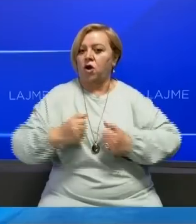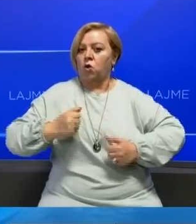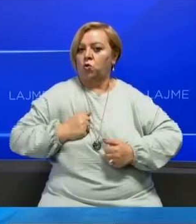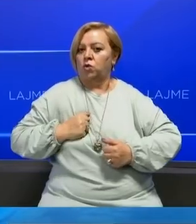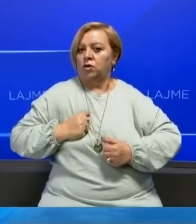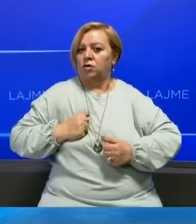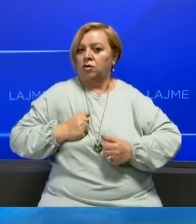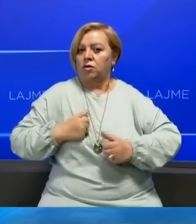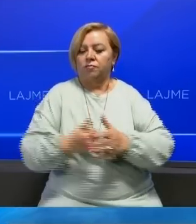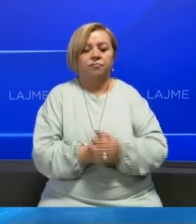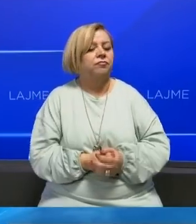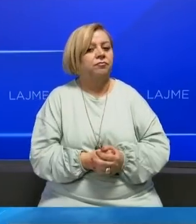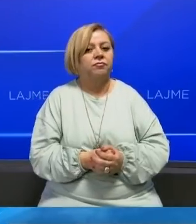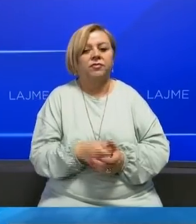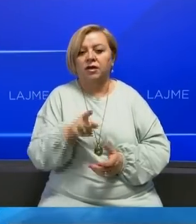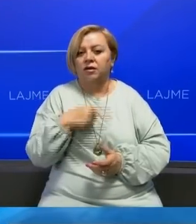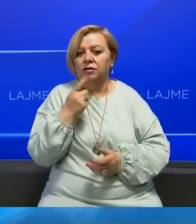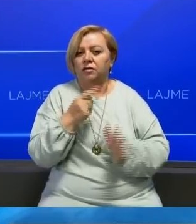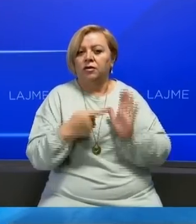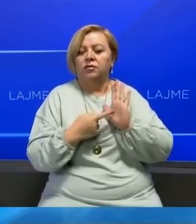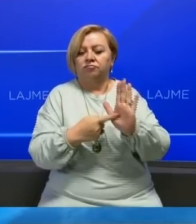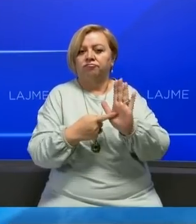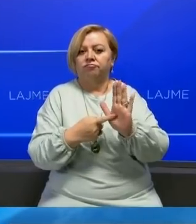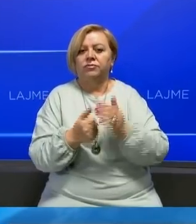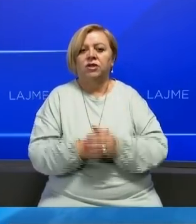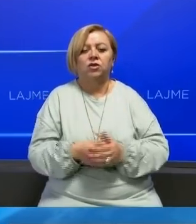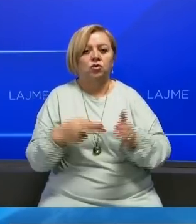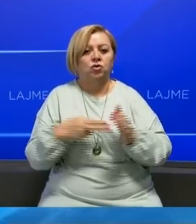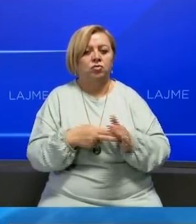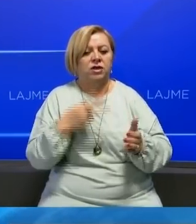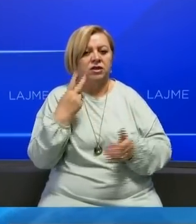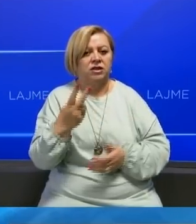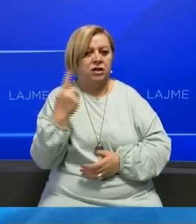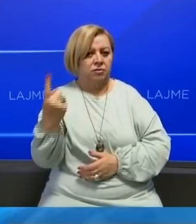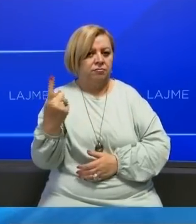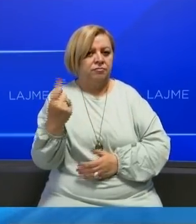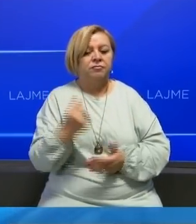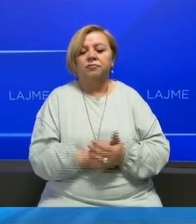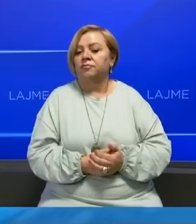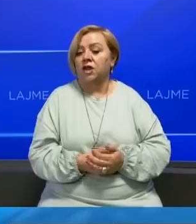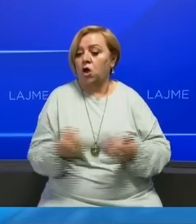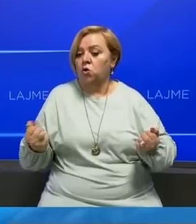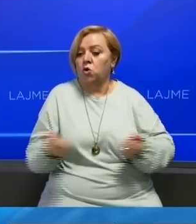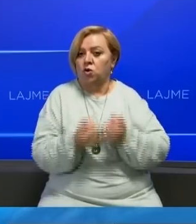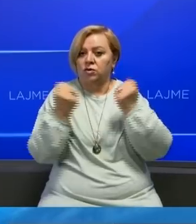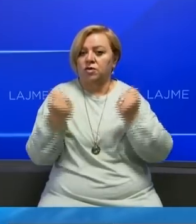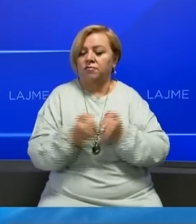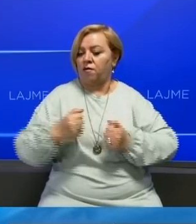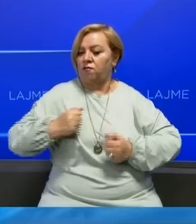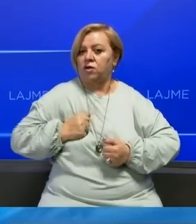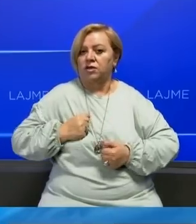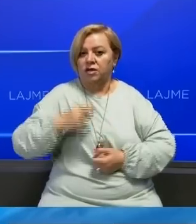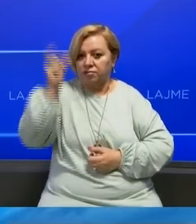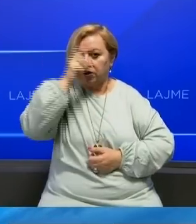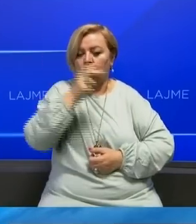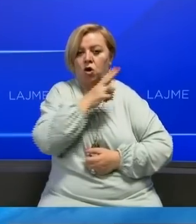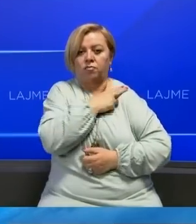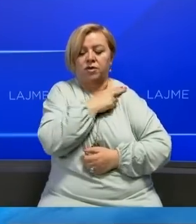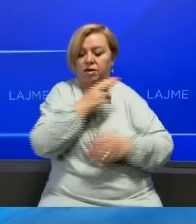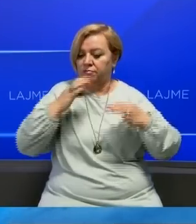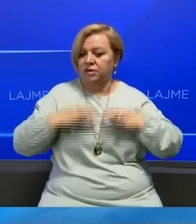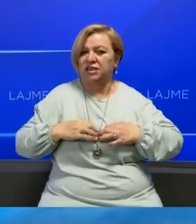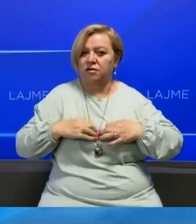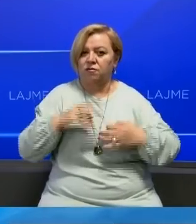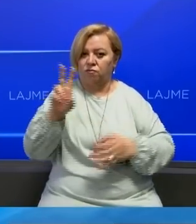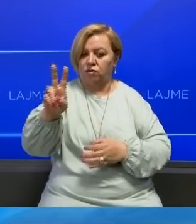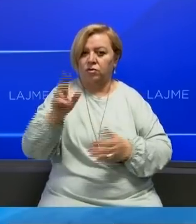ushtarake, e këduar si vetët tima 2021. Në këto ushtrimet forcat Serbe që komandohen nga presidenti